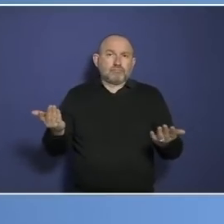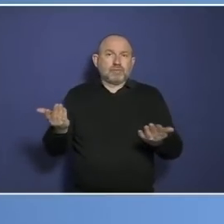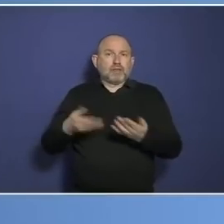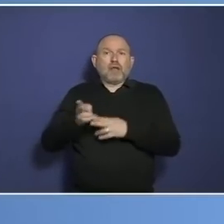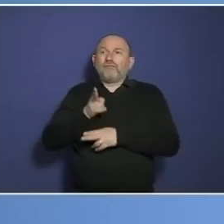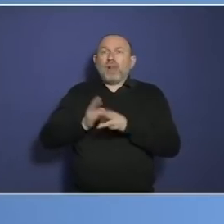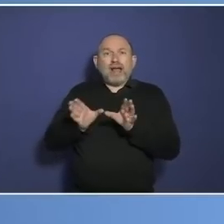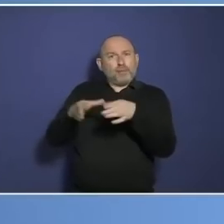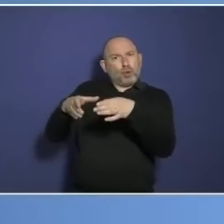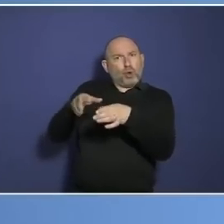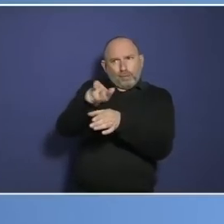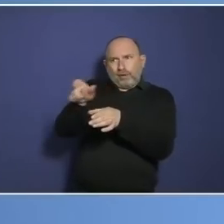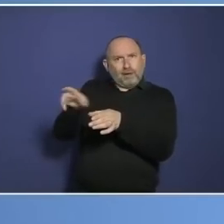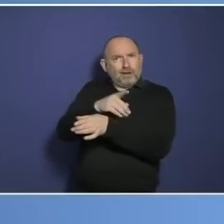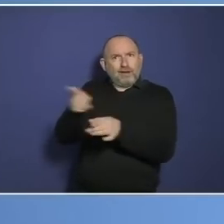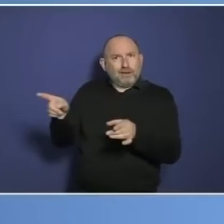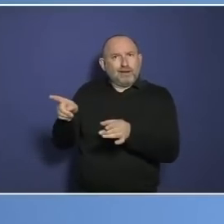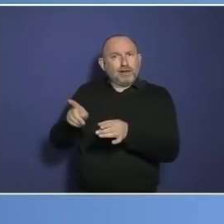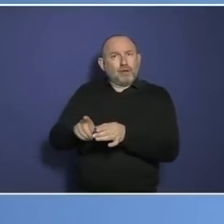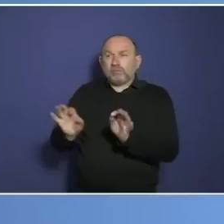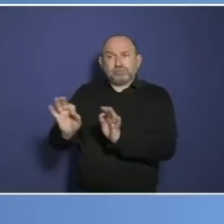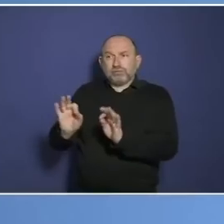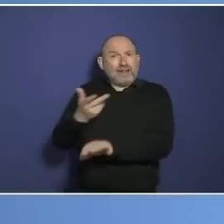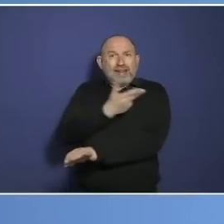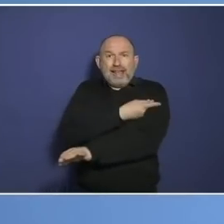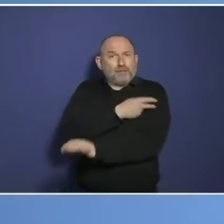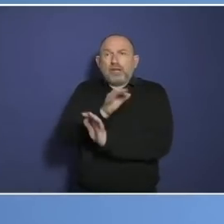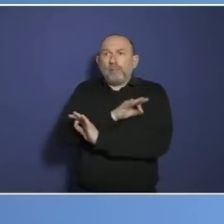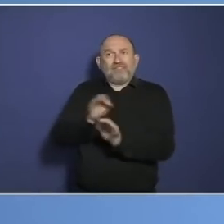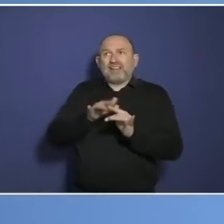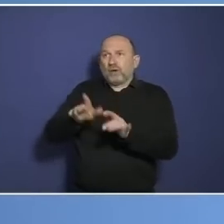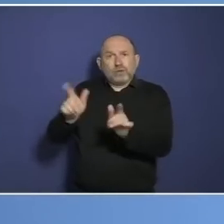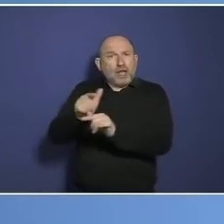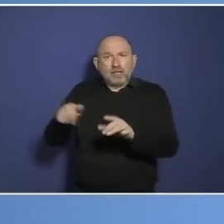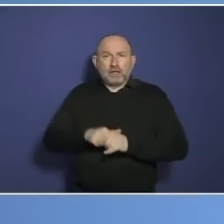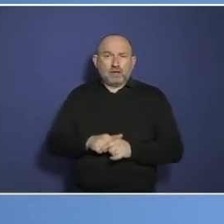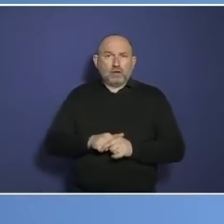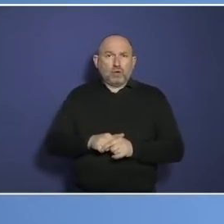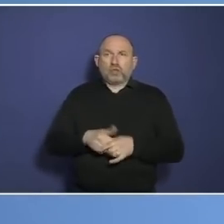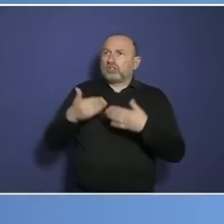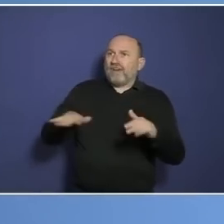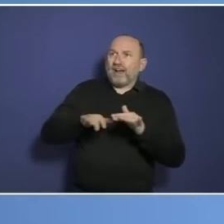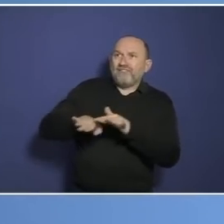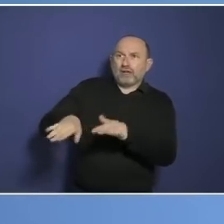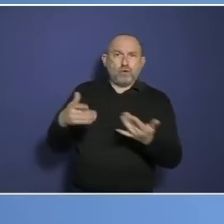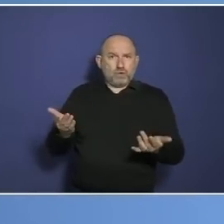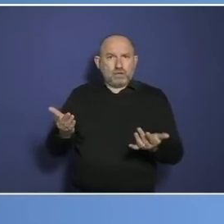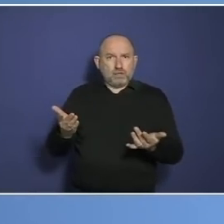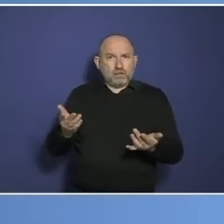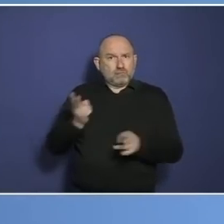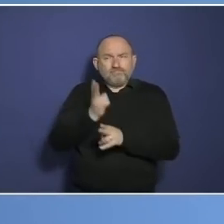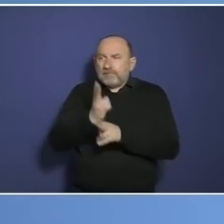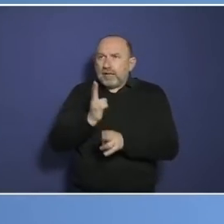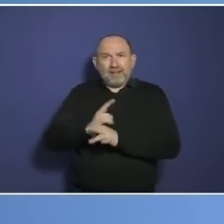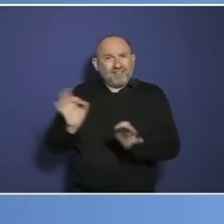Rande der Belastungsfähigkeit waren, die werden jetzt instrumentalisiert für die Impfpflicht. Schämen Sie sich nicht, Herr Lauterbach. Wie ist das dann in unseren Nachbarländern?